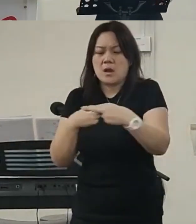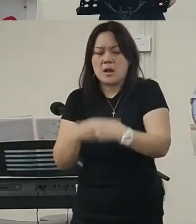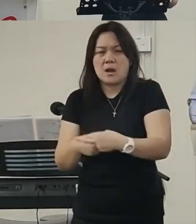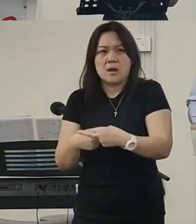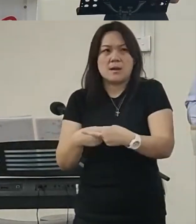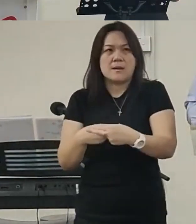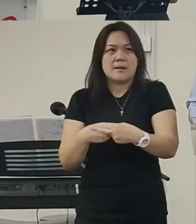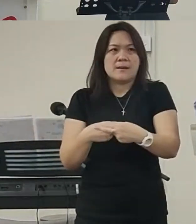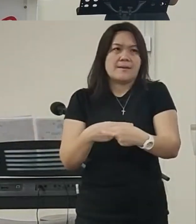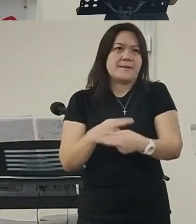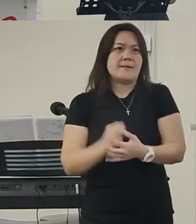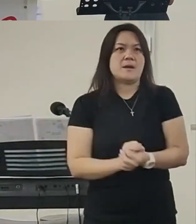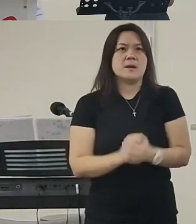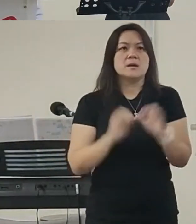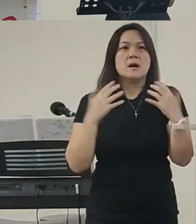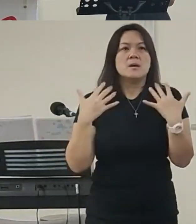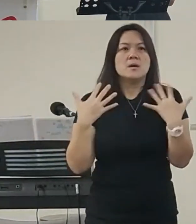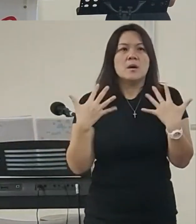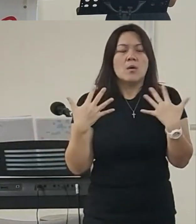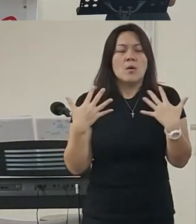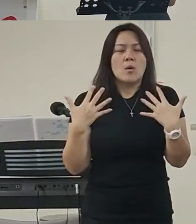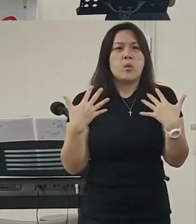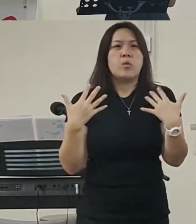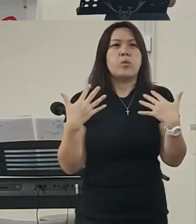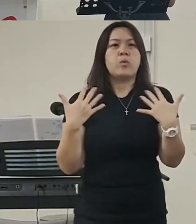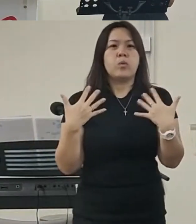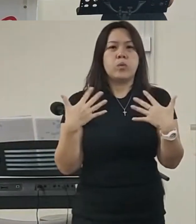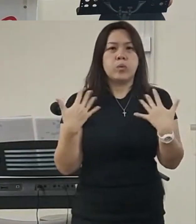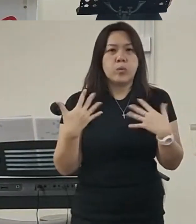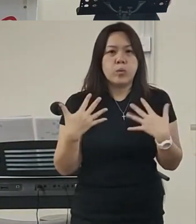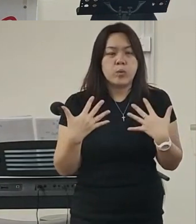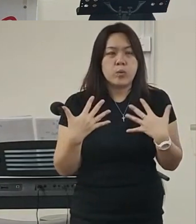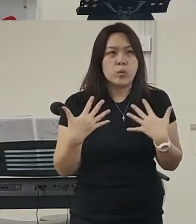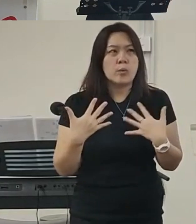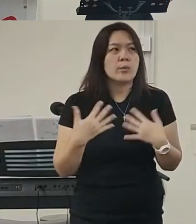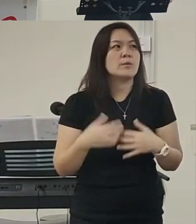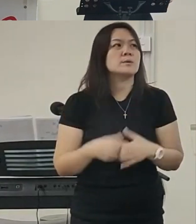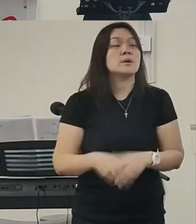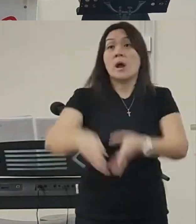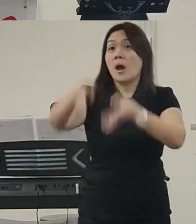那么呢我就进到房间里面我关门的时候呢我就整个人好像在发抖一样